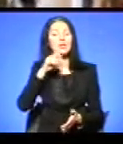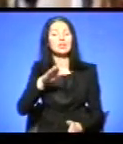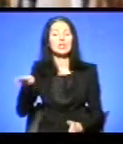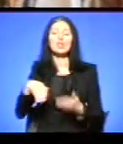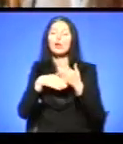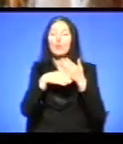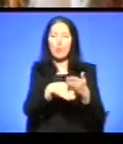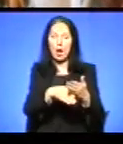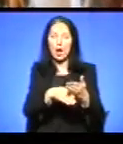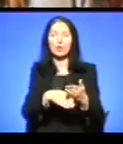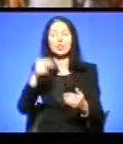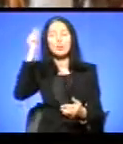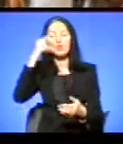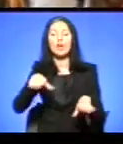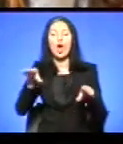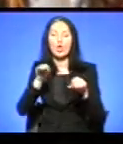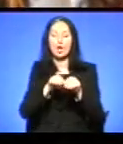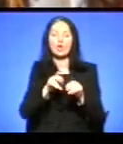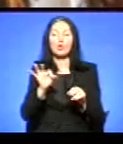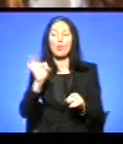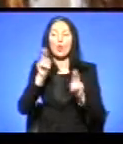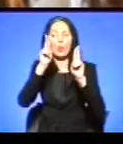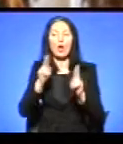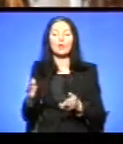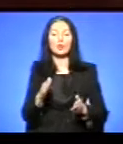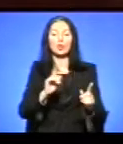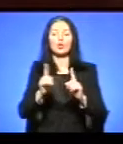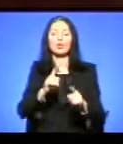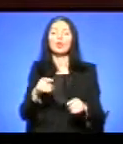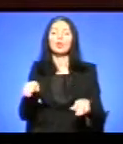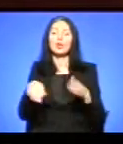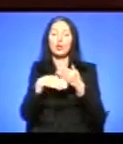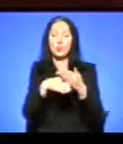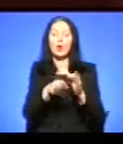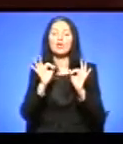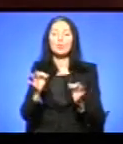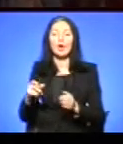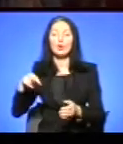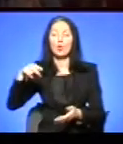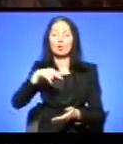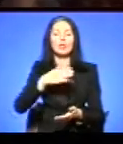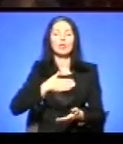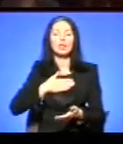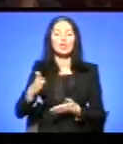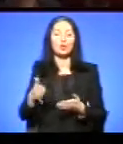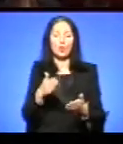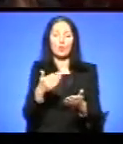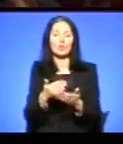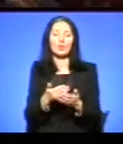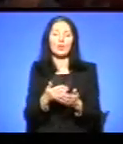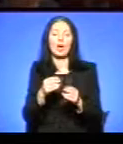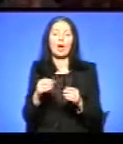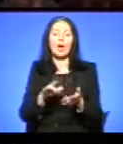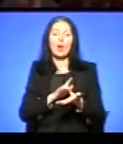правила дорожнього руху і дають їм можливість правильно рухатися по наших дорогах». Перед пригодом у Великому місті про